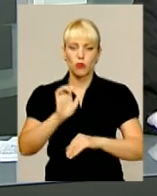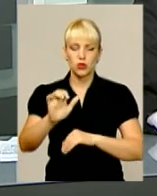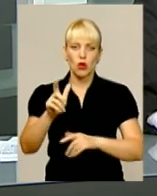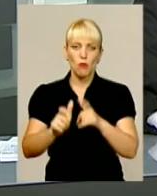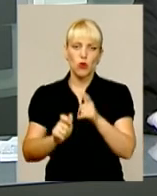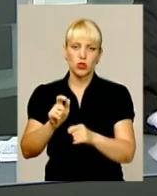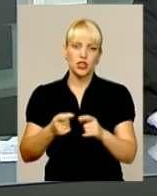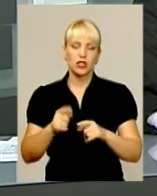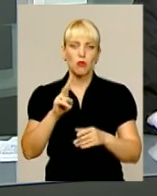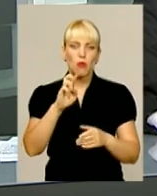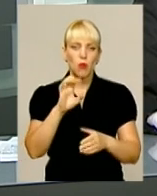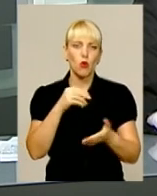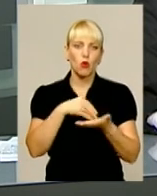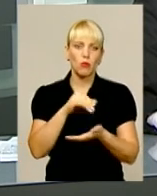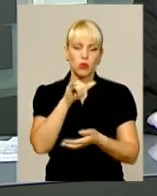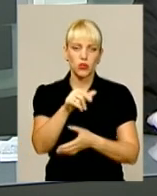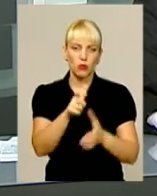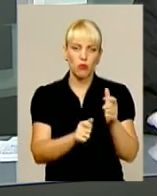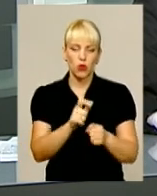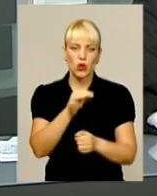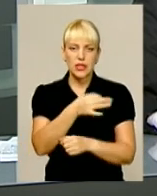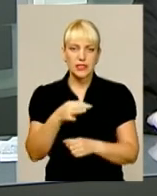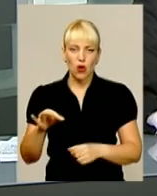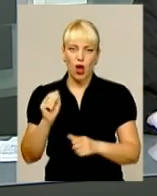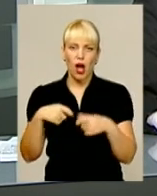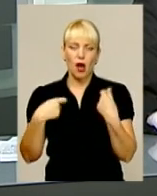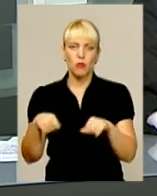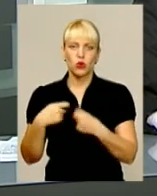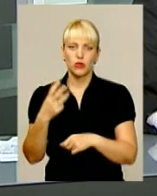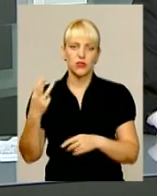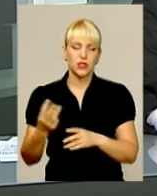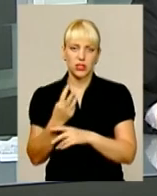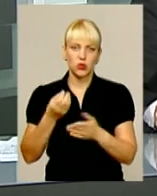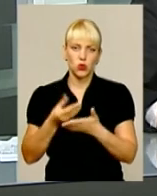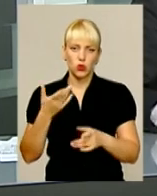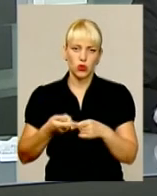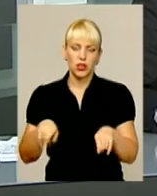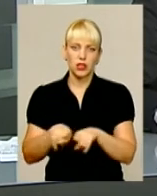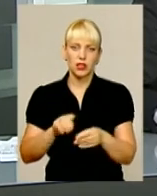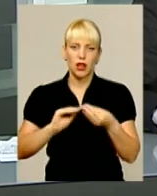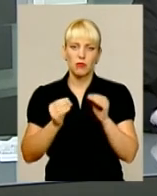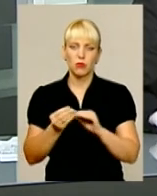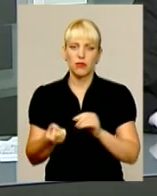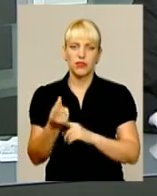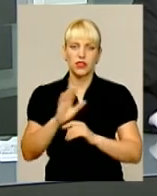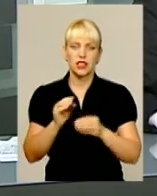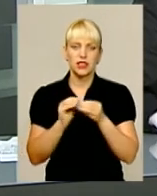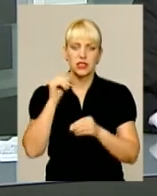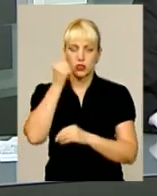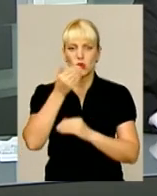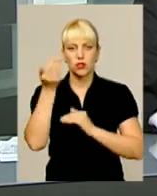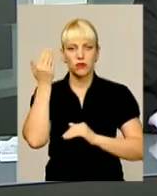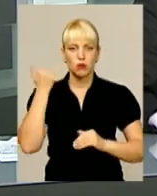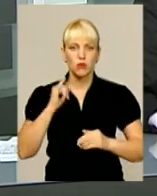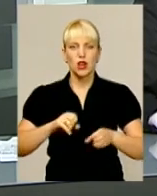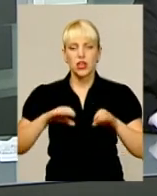Адже закупляють у них молоко за копійки, а продають споживачам втридорога. Ця проблема виникла навіть не 10 років тому, і відтоді